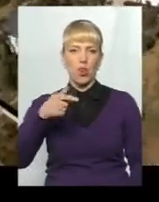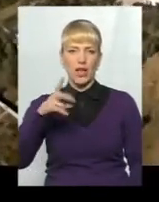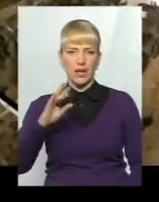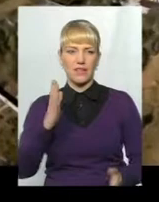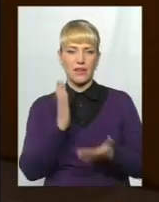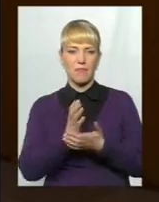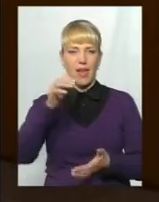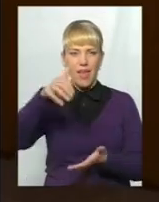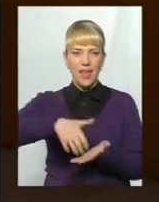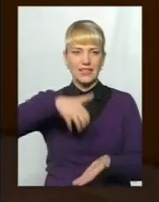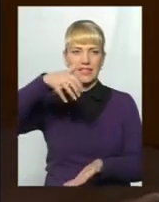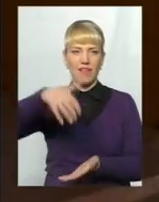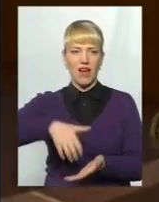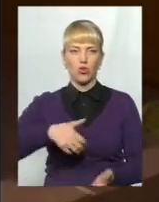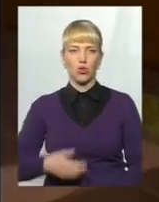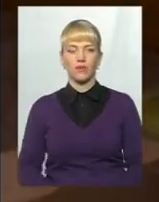екскаватор.